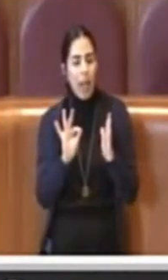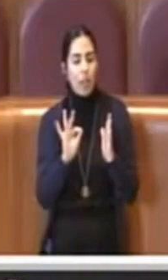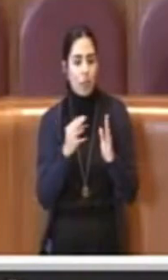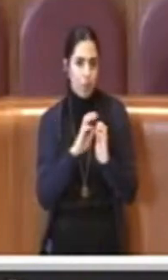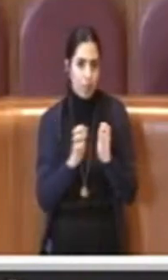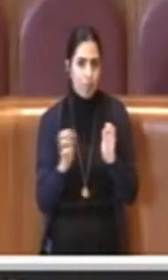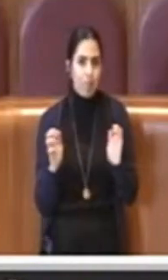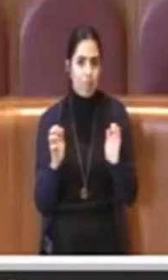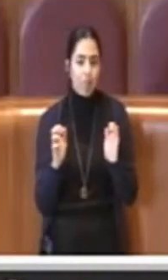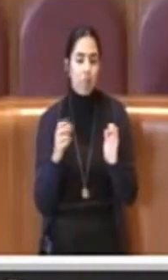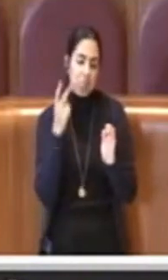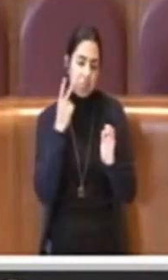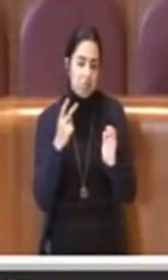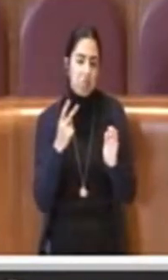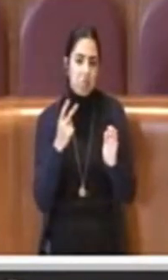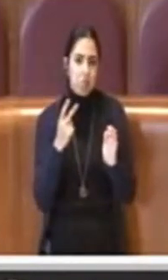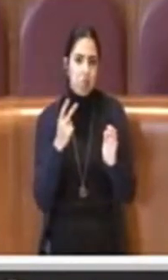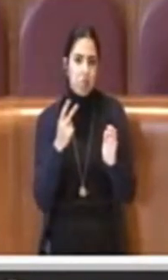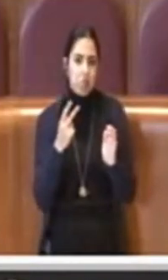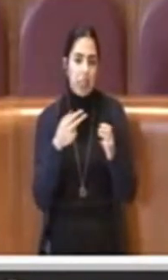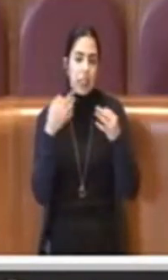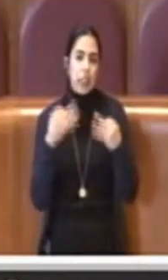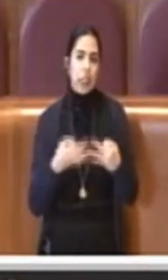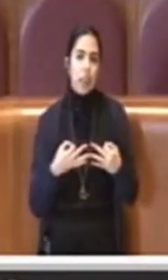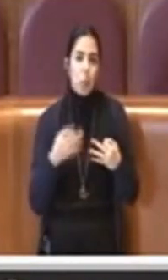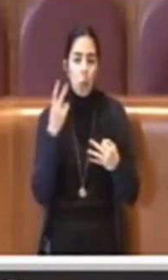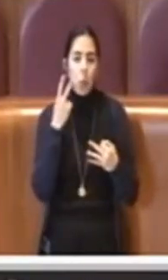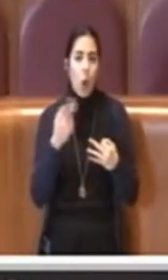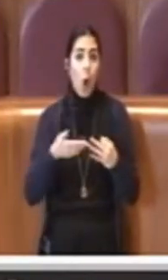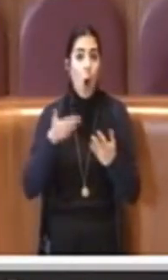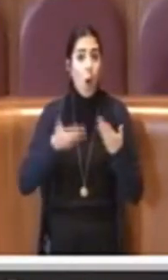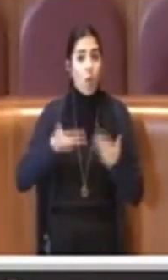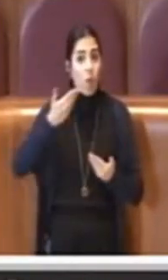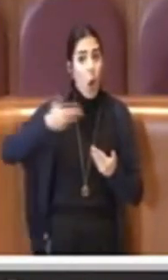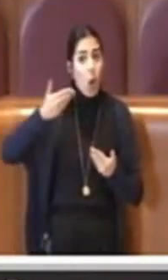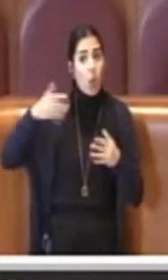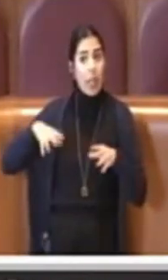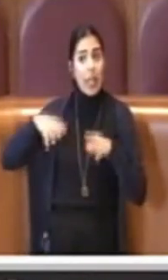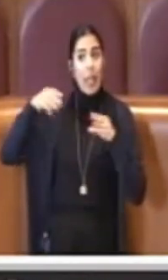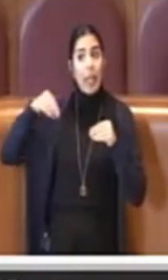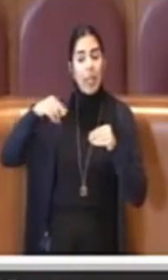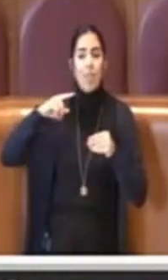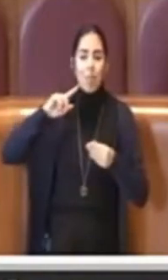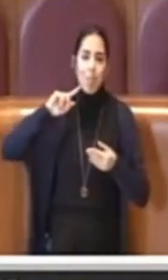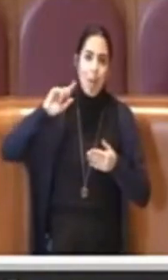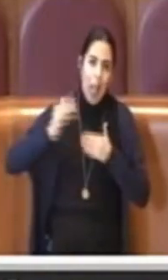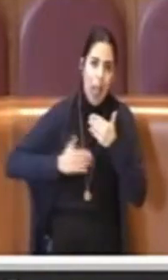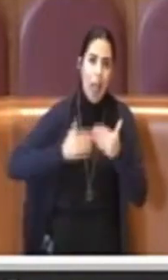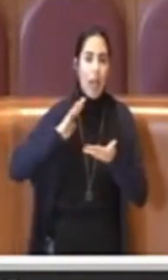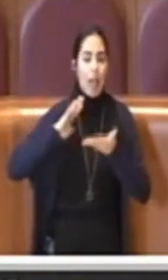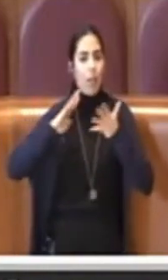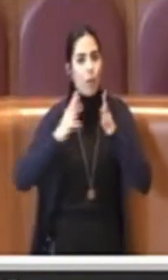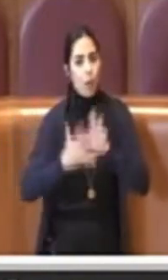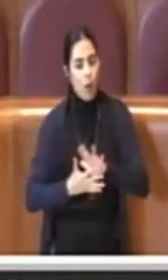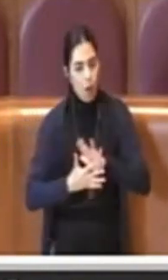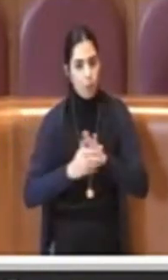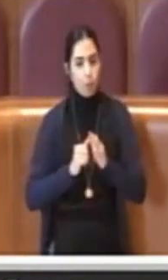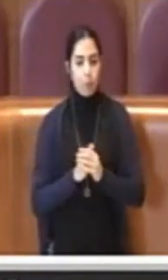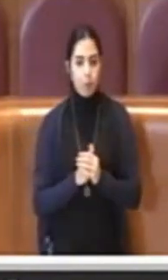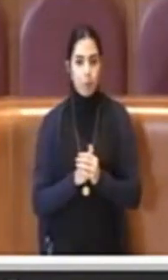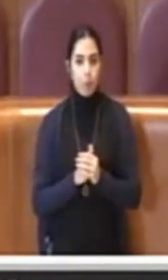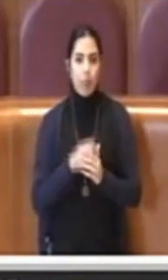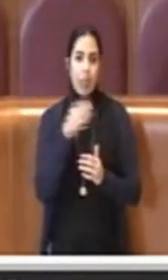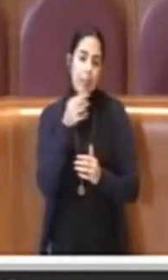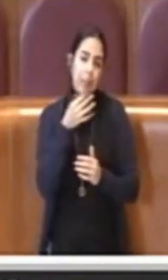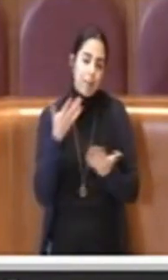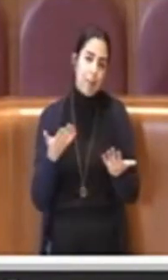insomma, certamente c'è stato un passo in avanti su questo e quindi insomma dare